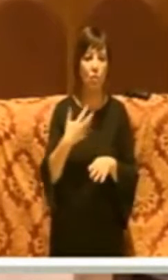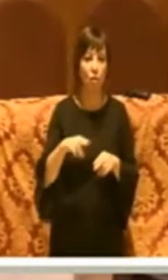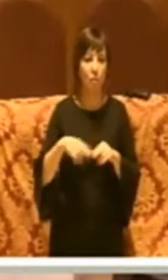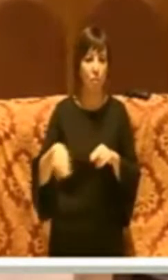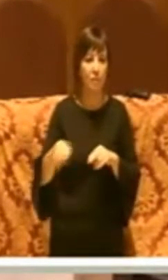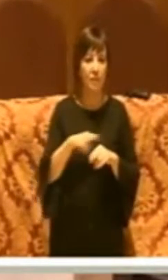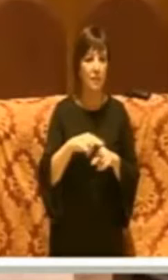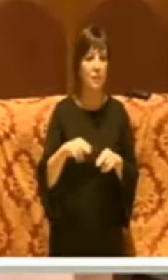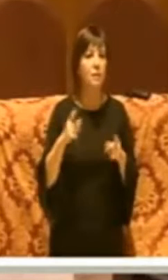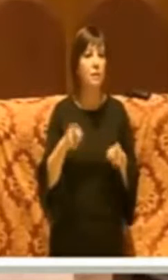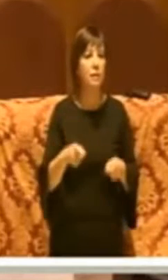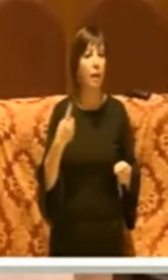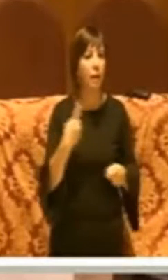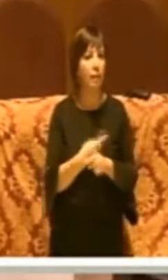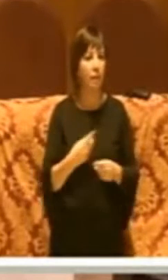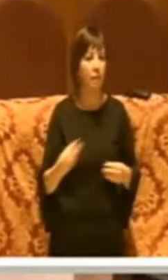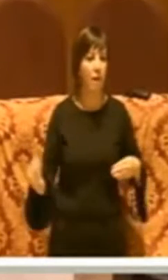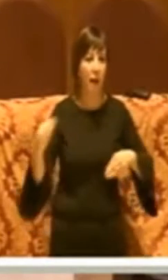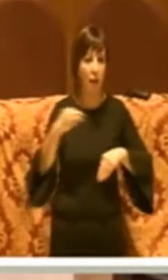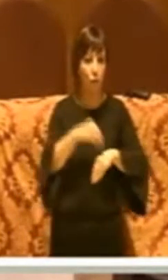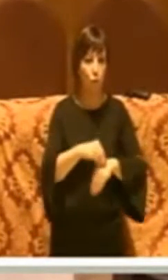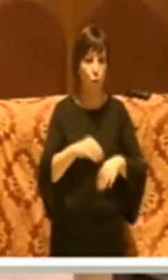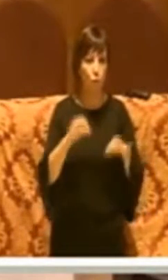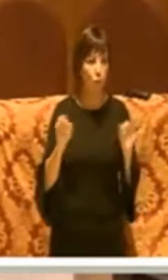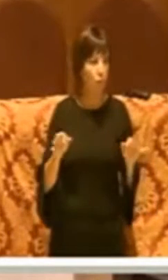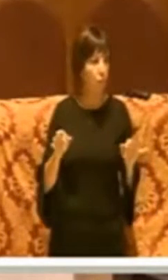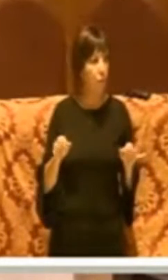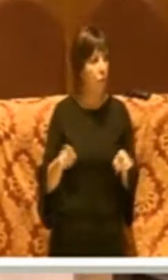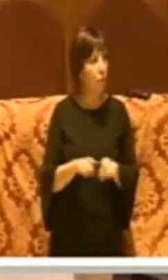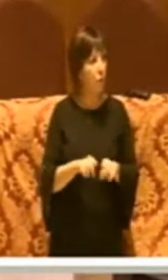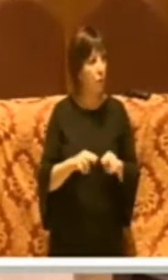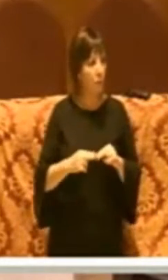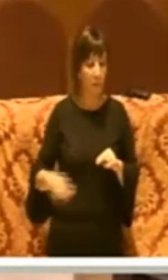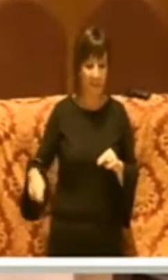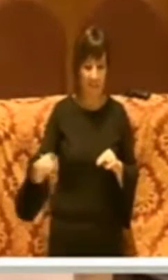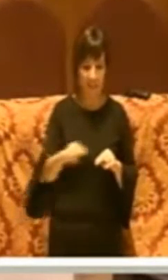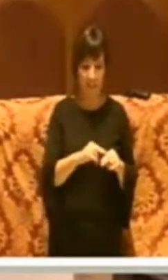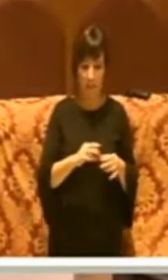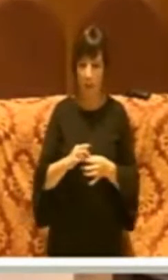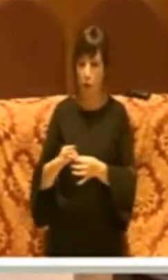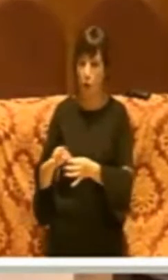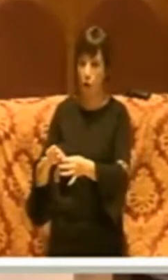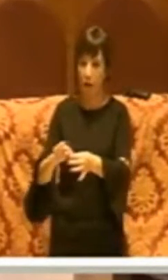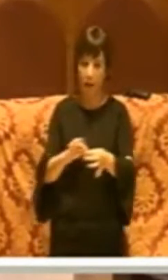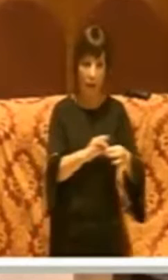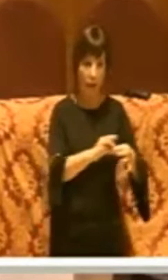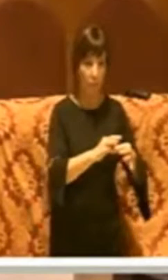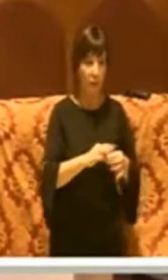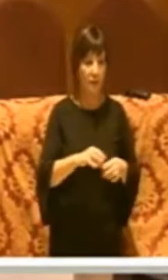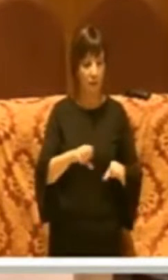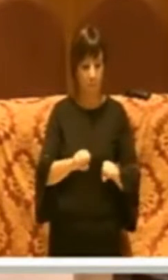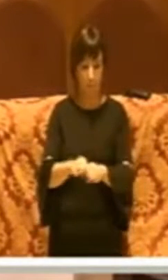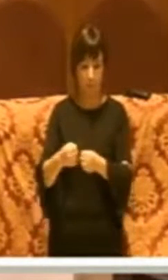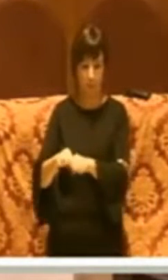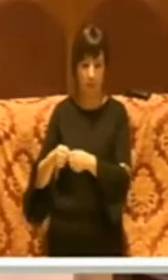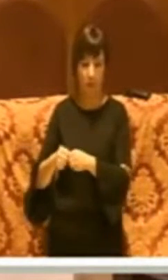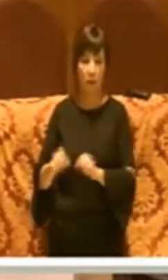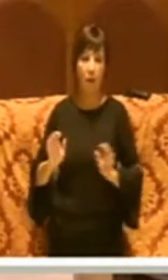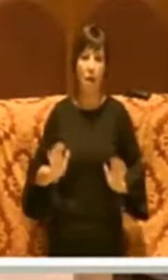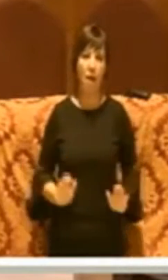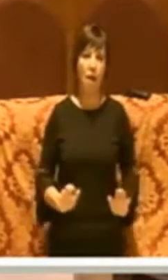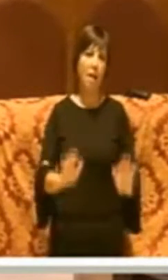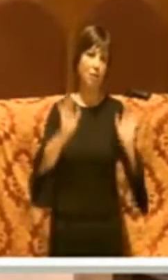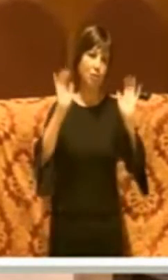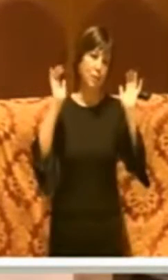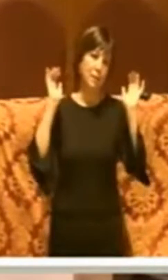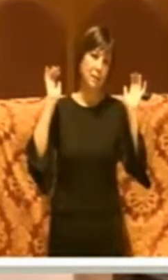andranno ad aggiungere proprio come piste di collegamento tra quelle spezzettate lasciateci